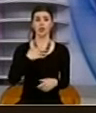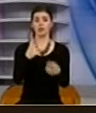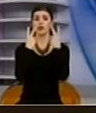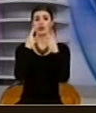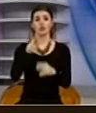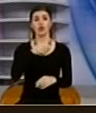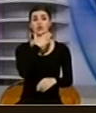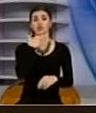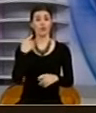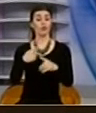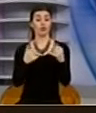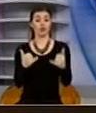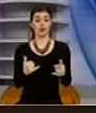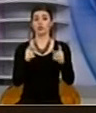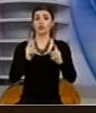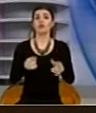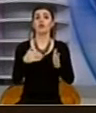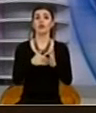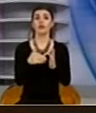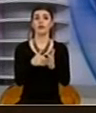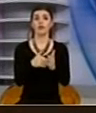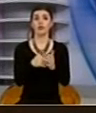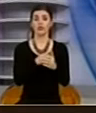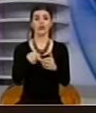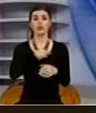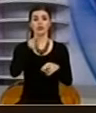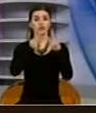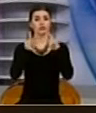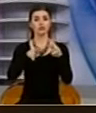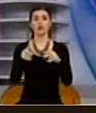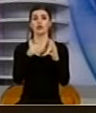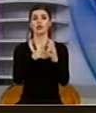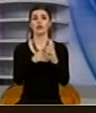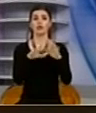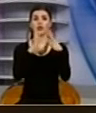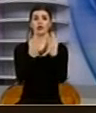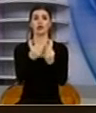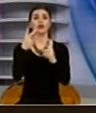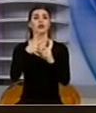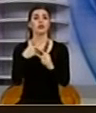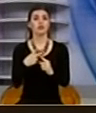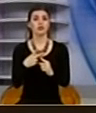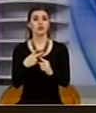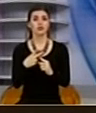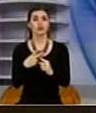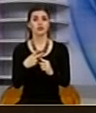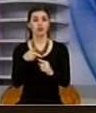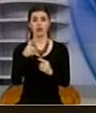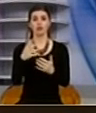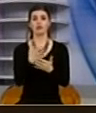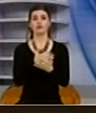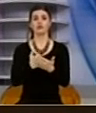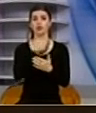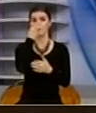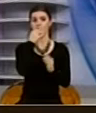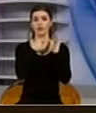rëndësi dhe është momenti i nevojshem pasurimi i fizionomis e emisioneve të këti transmitu si publik në funksion të ngritjes e cilësis për